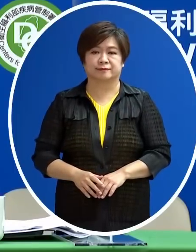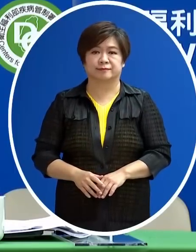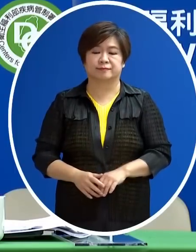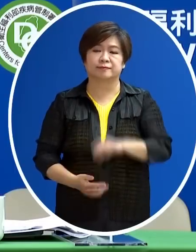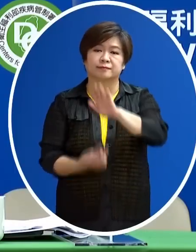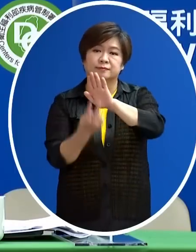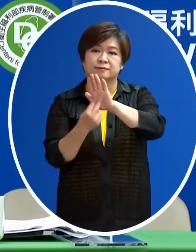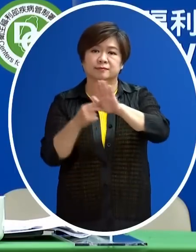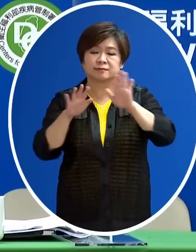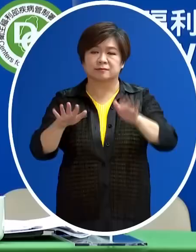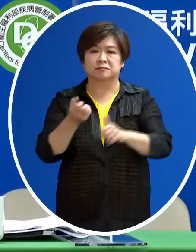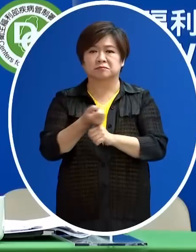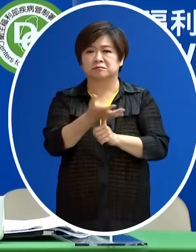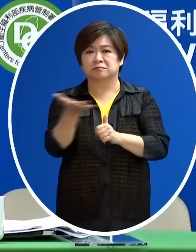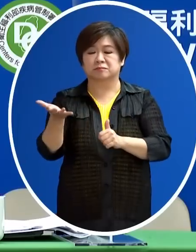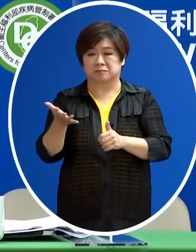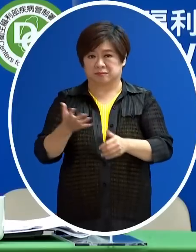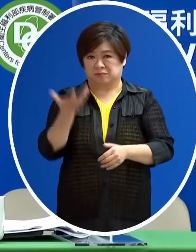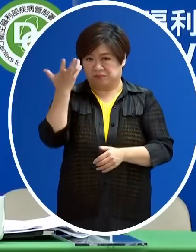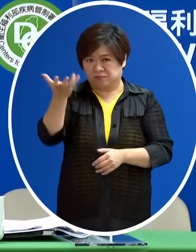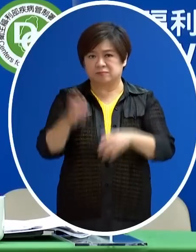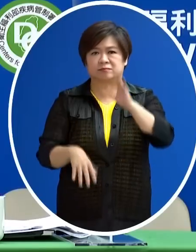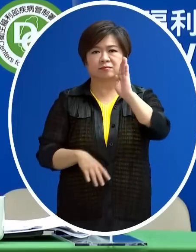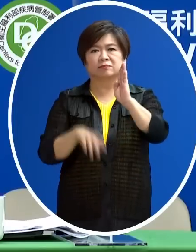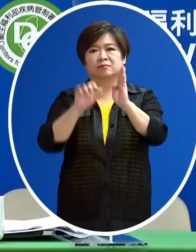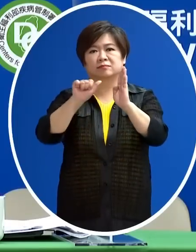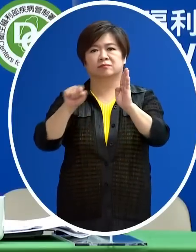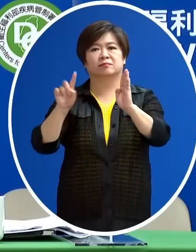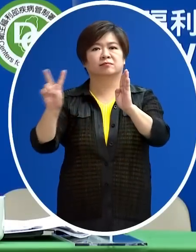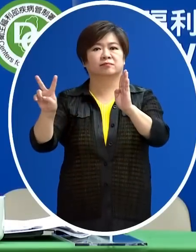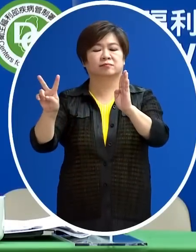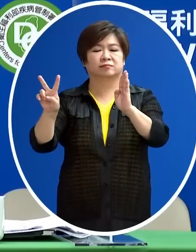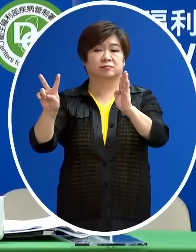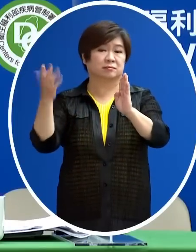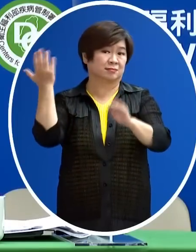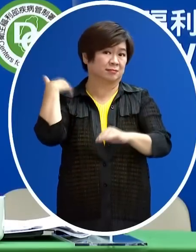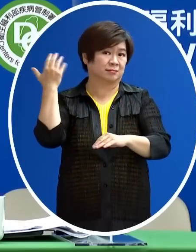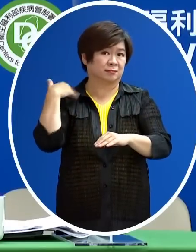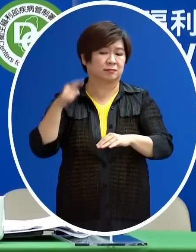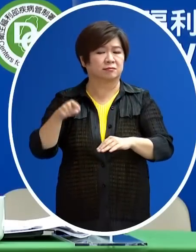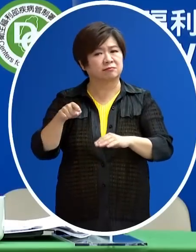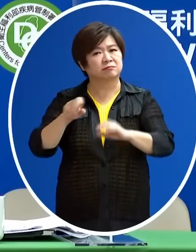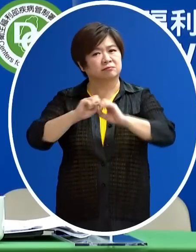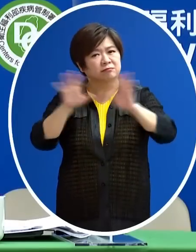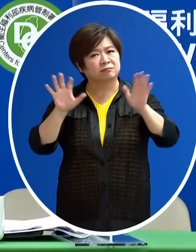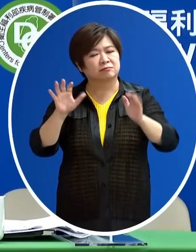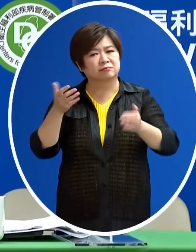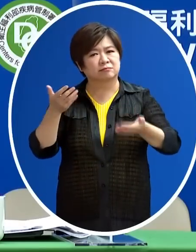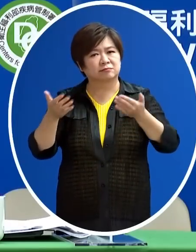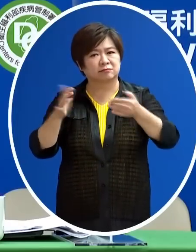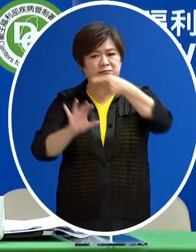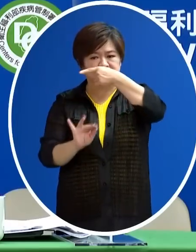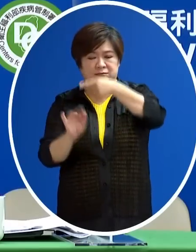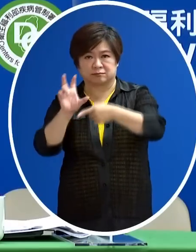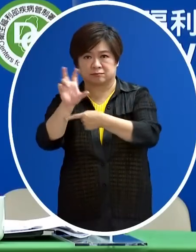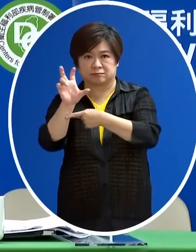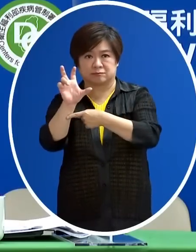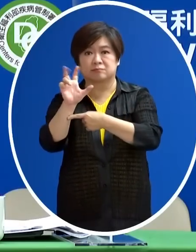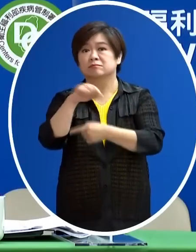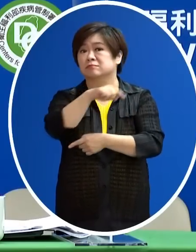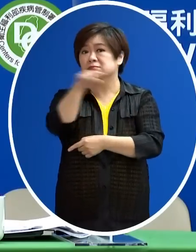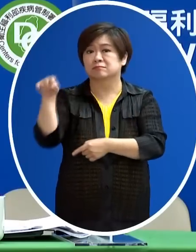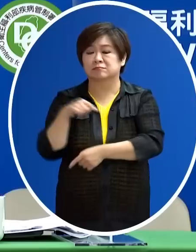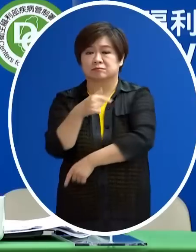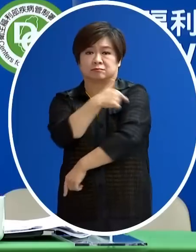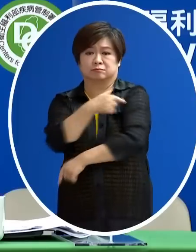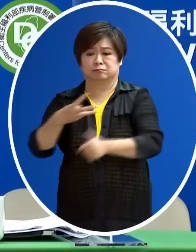目前主要是感染是BA.2再加上我們先前有已經有大概7成的人打了第三